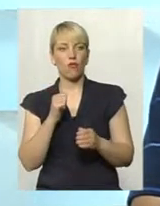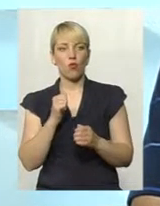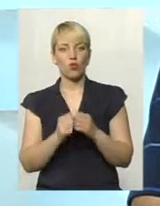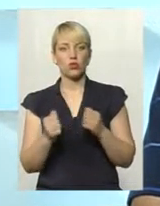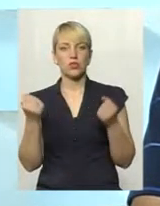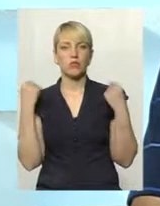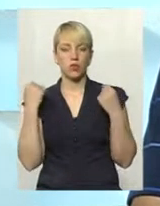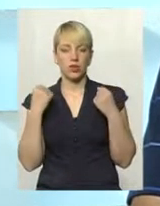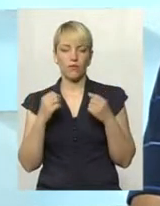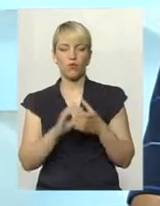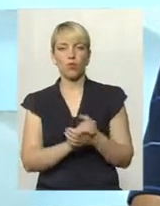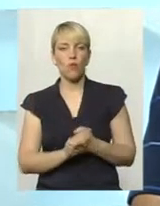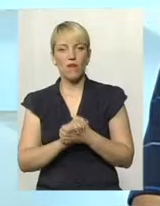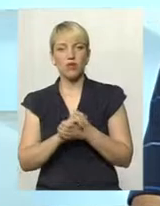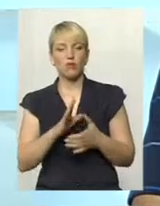товаристві був такий кабінет.